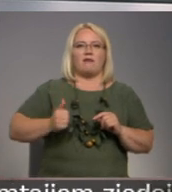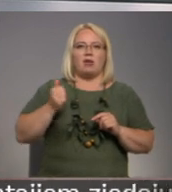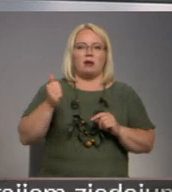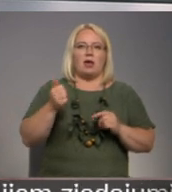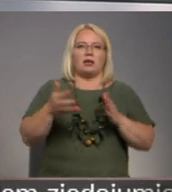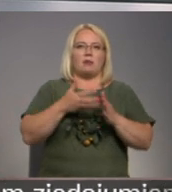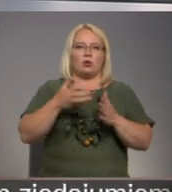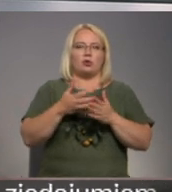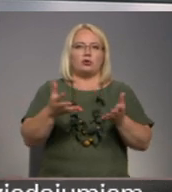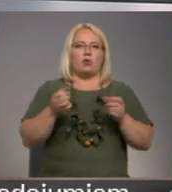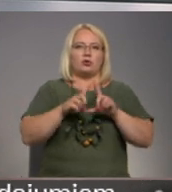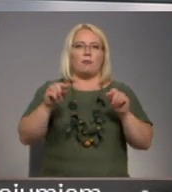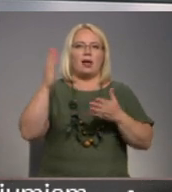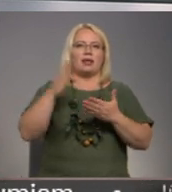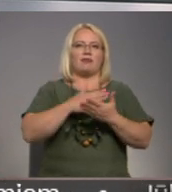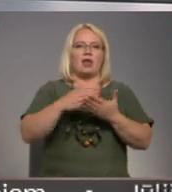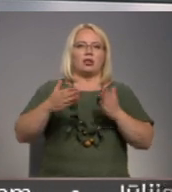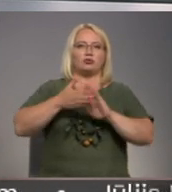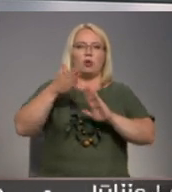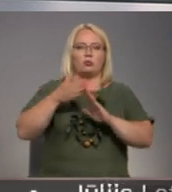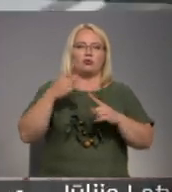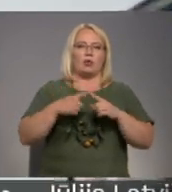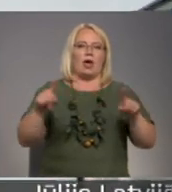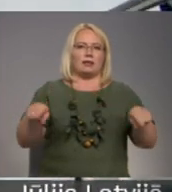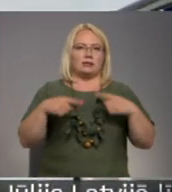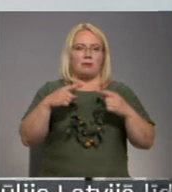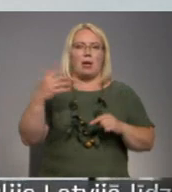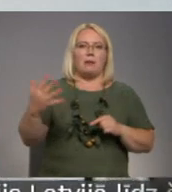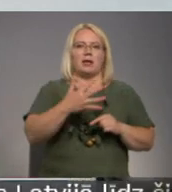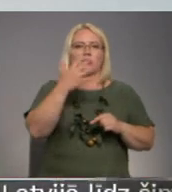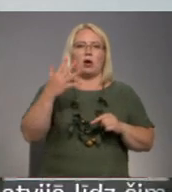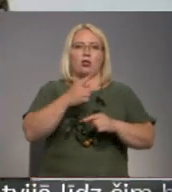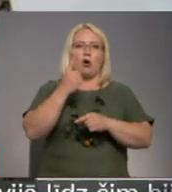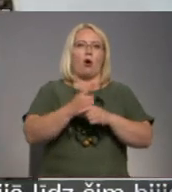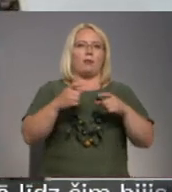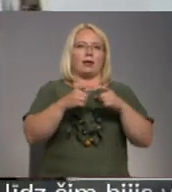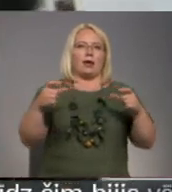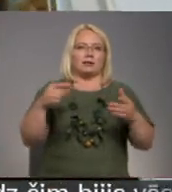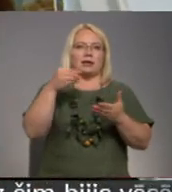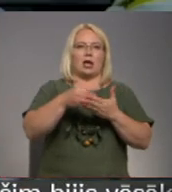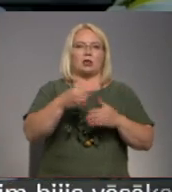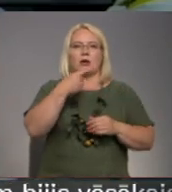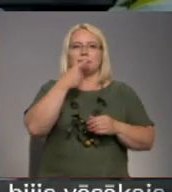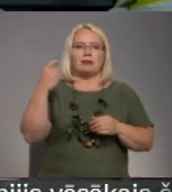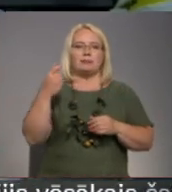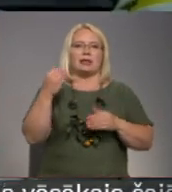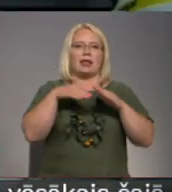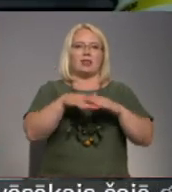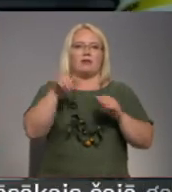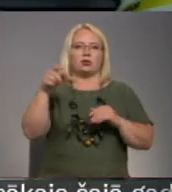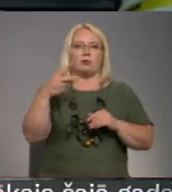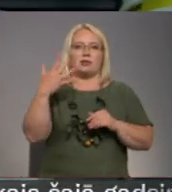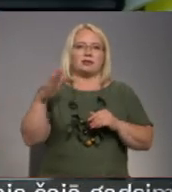likviditātes uzlabošanai un attīstībai. Piecu gadu obligācijas iegādājušies 100 investori no 25 valstīm.